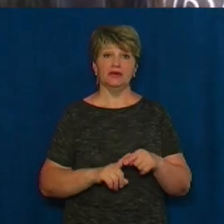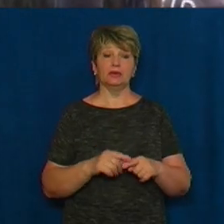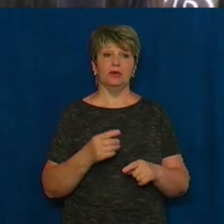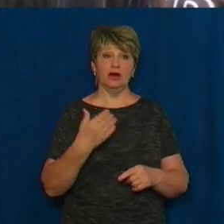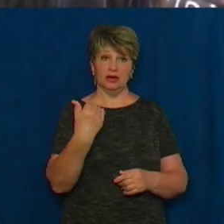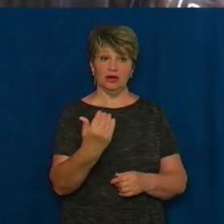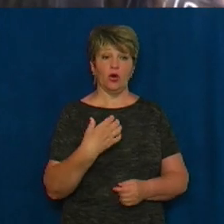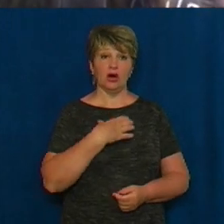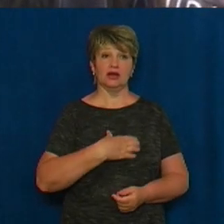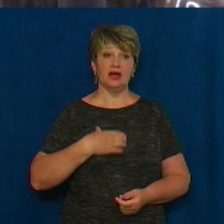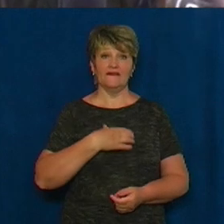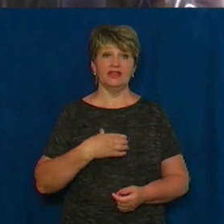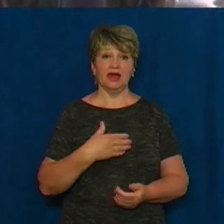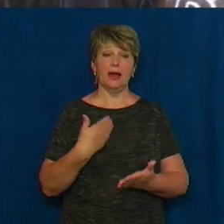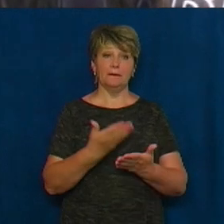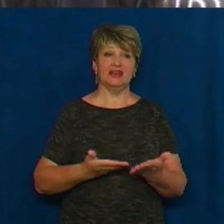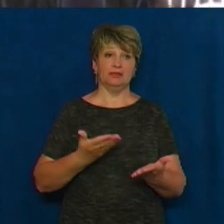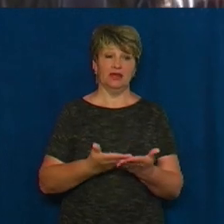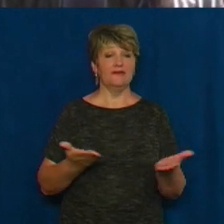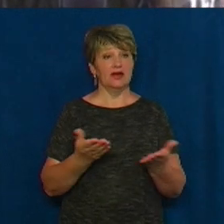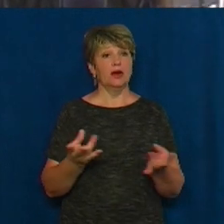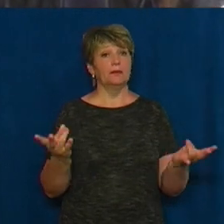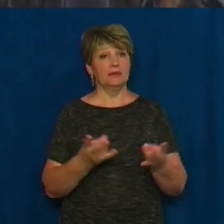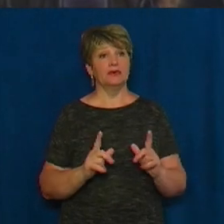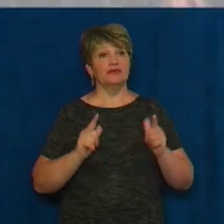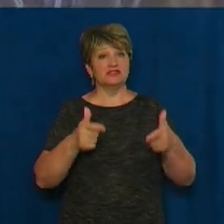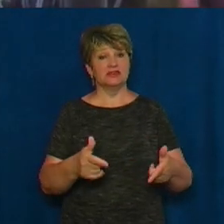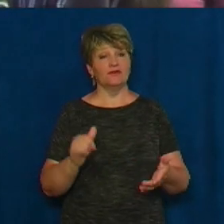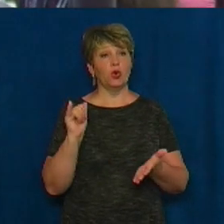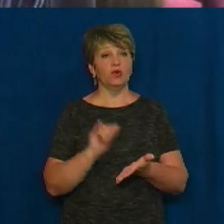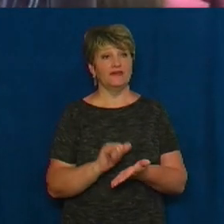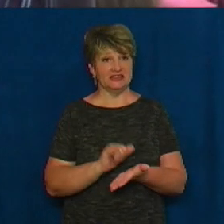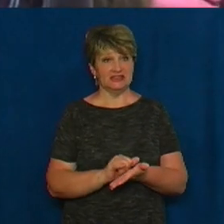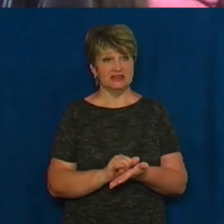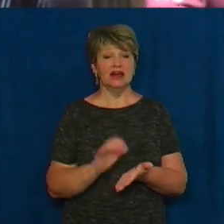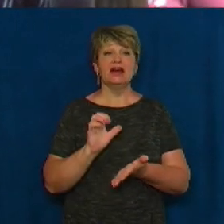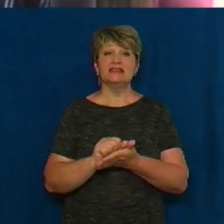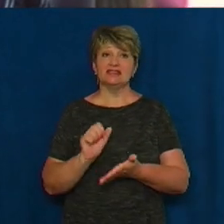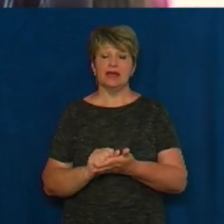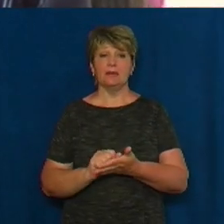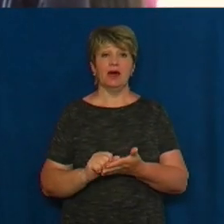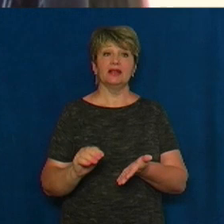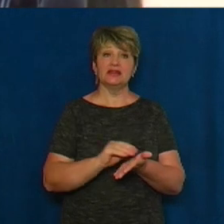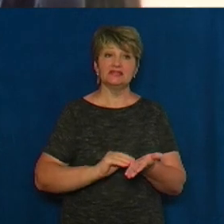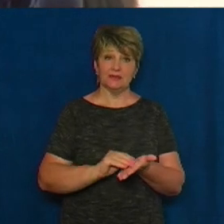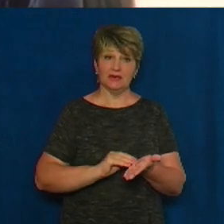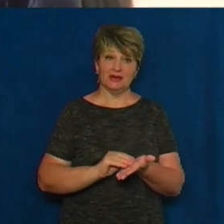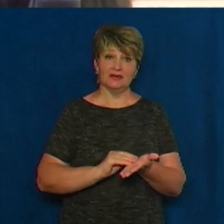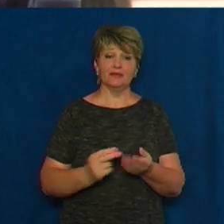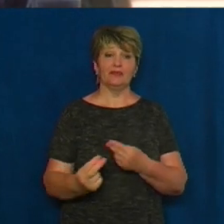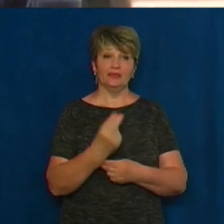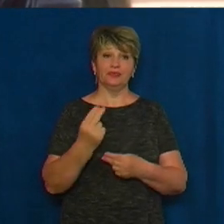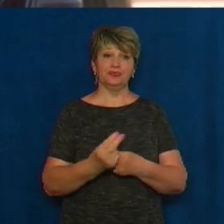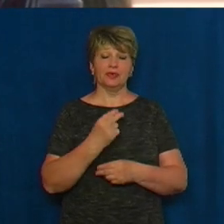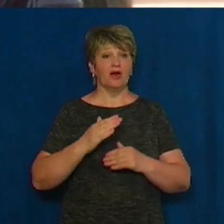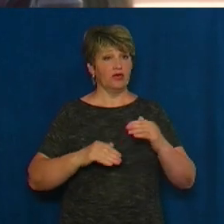один із головних предметів, який потрібен для вступу в університет. Займалась репетитором. Мій репетитор – дуже кваліфікована